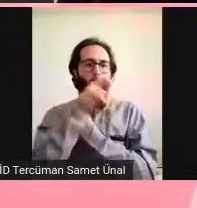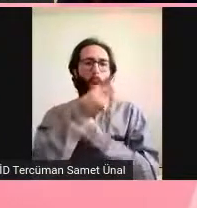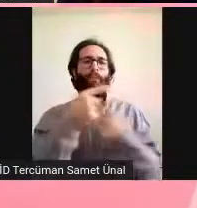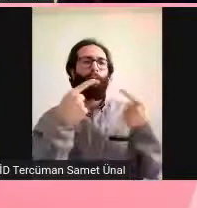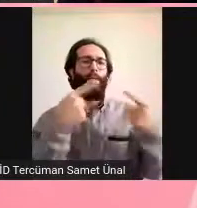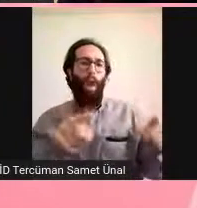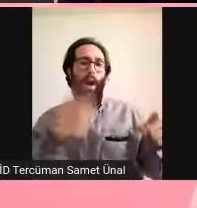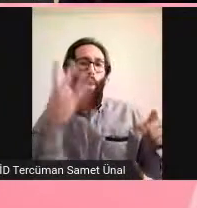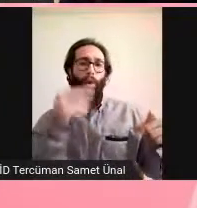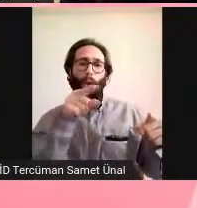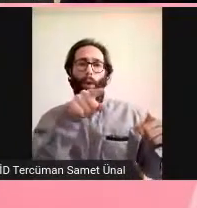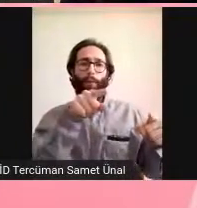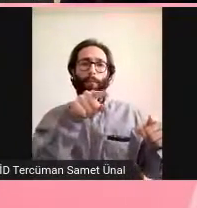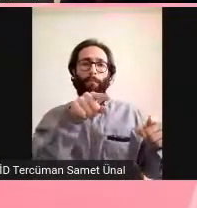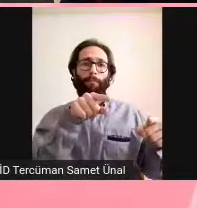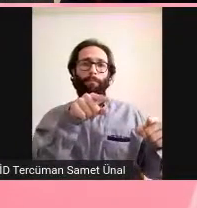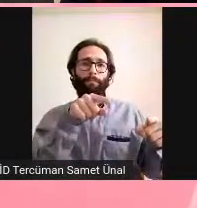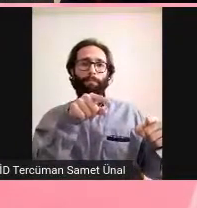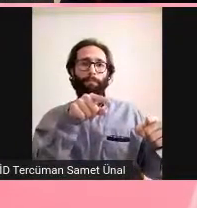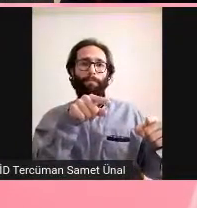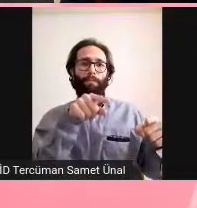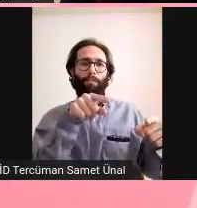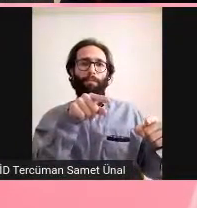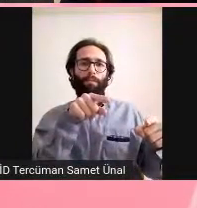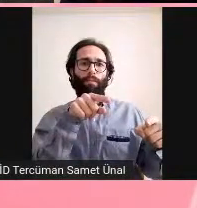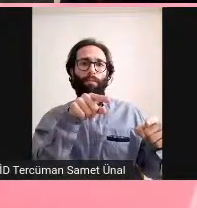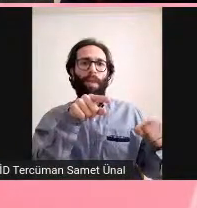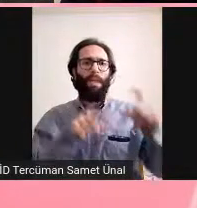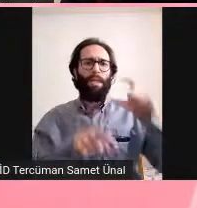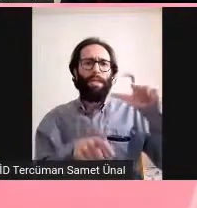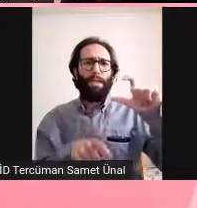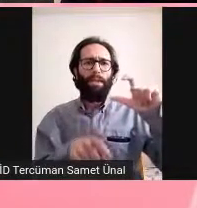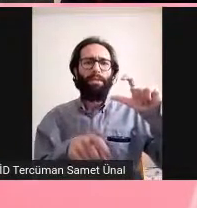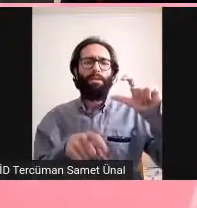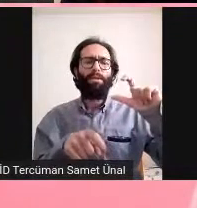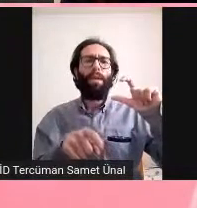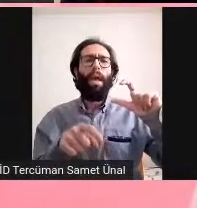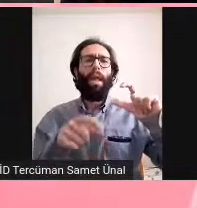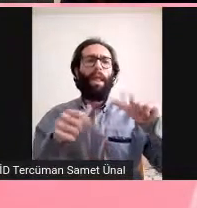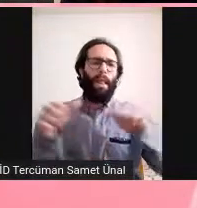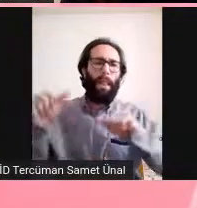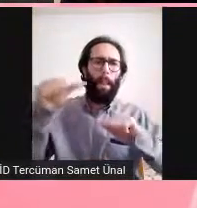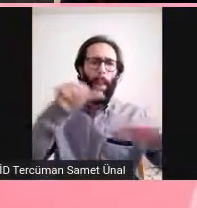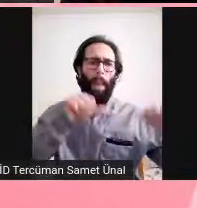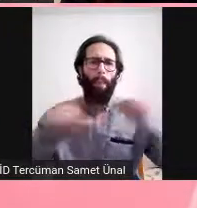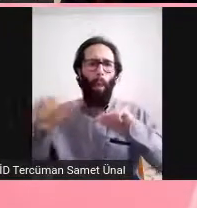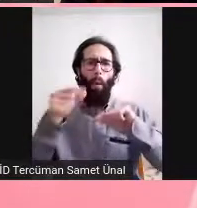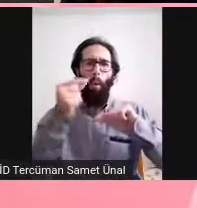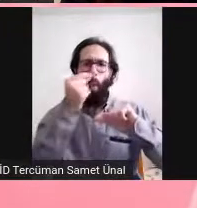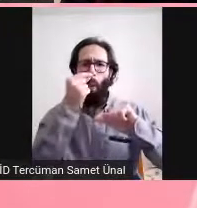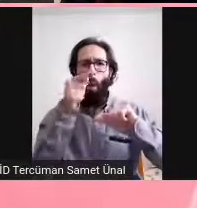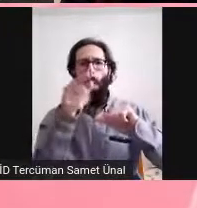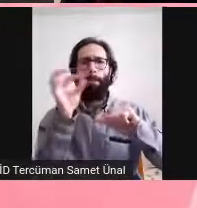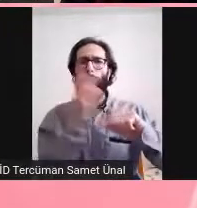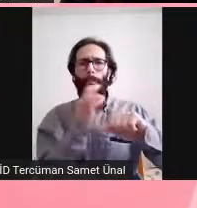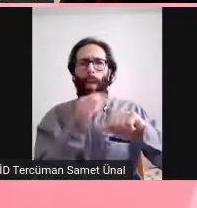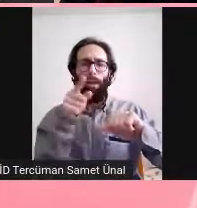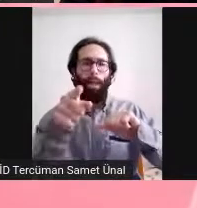Kemestesis baharat gibi kokular veya kimyasal kokuları ile tetiklenen duyu